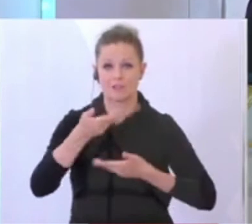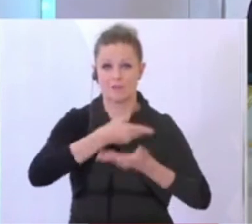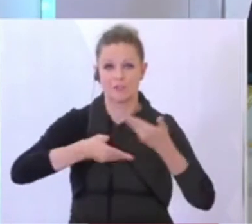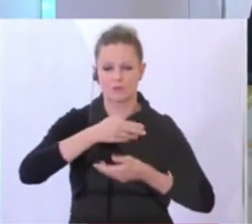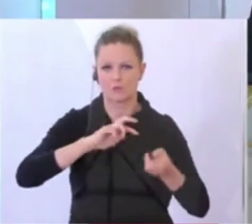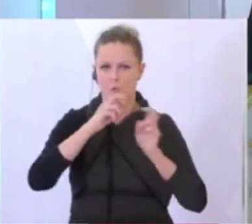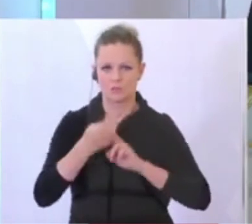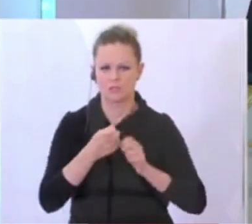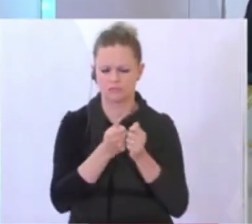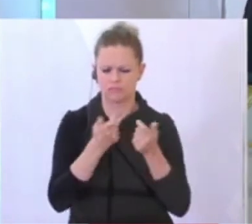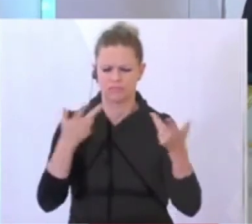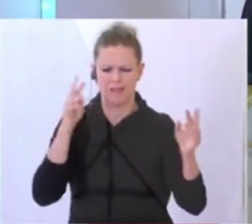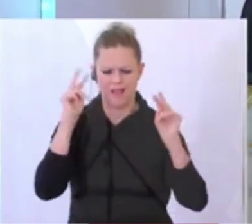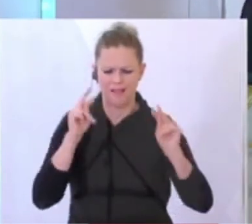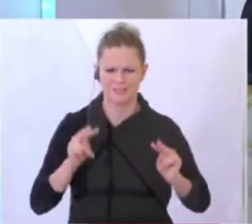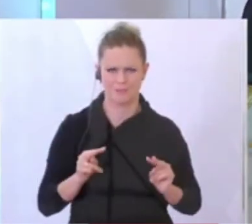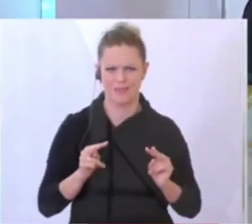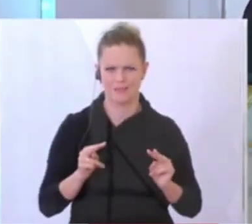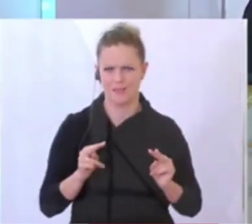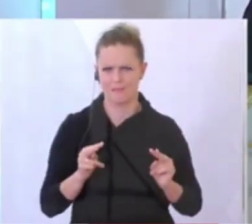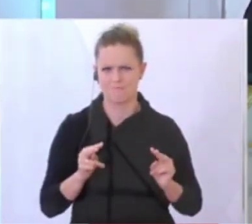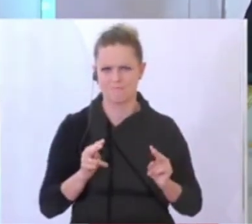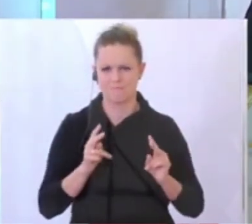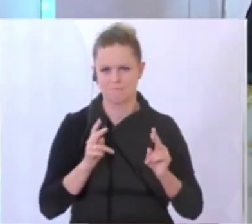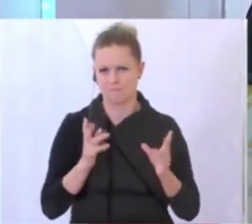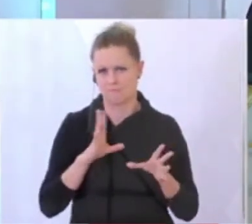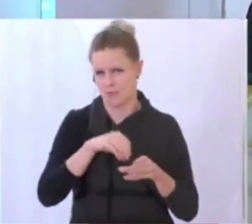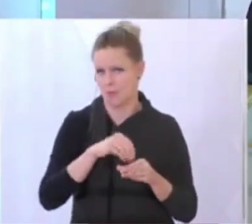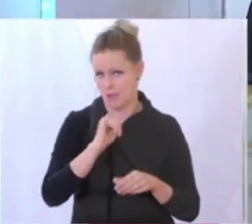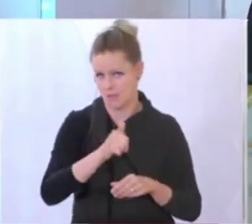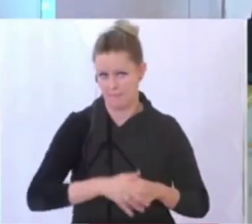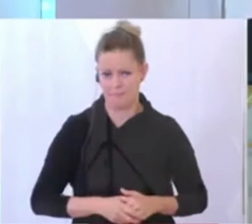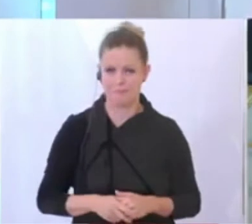hier gibt es verschiedenste Aspekte, die in den von Ihnen genannten Bereich zum Tragen kommen.